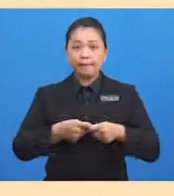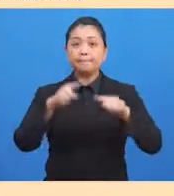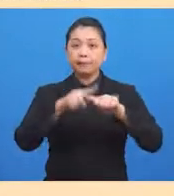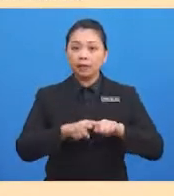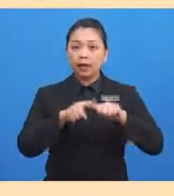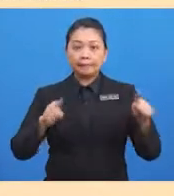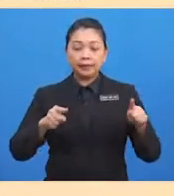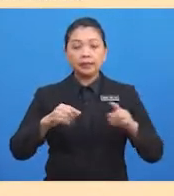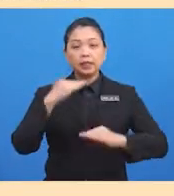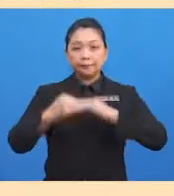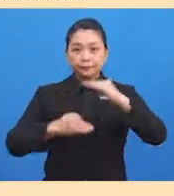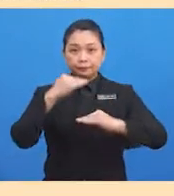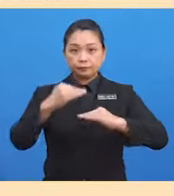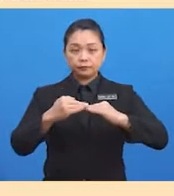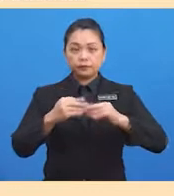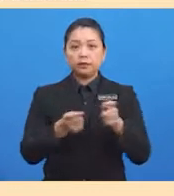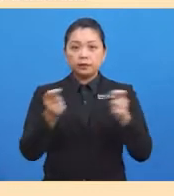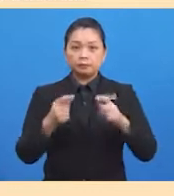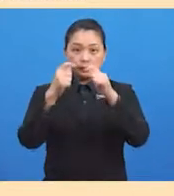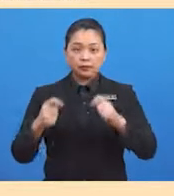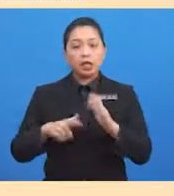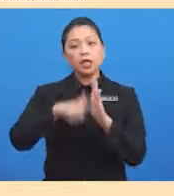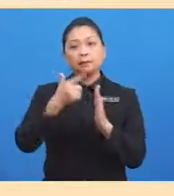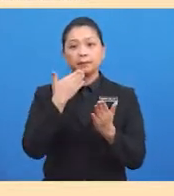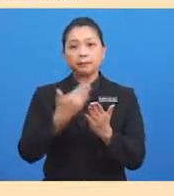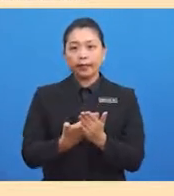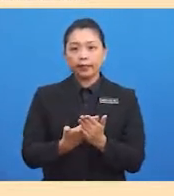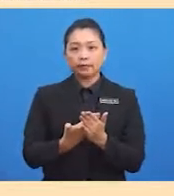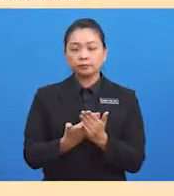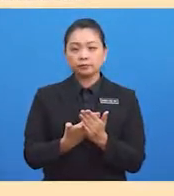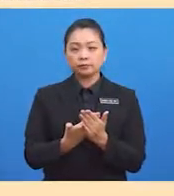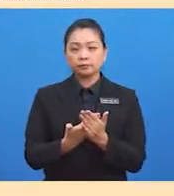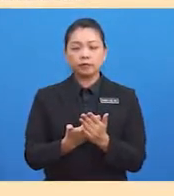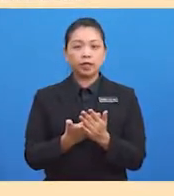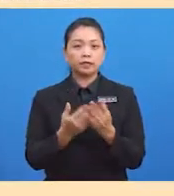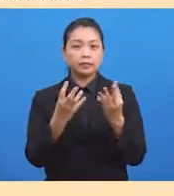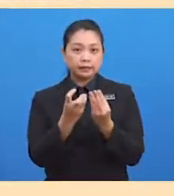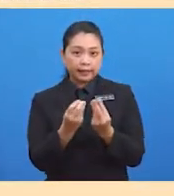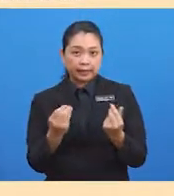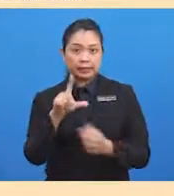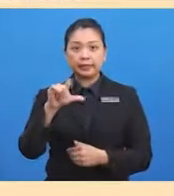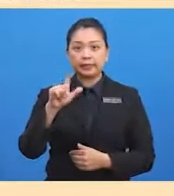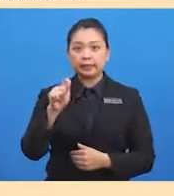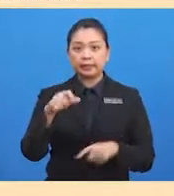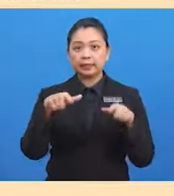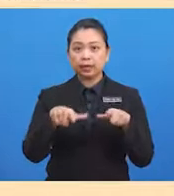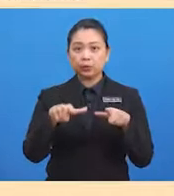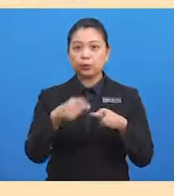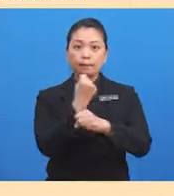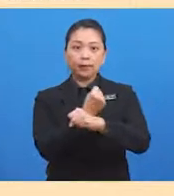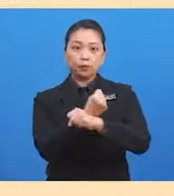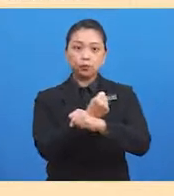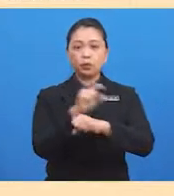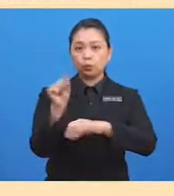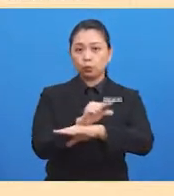tinggal yang lebih baik, batu, tanah liat dan kayu dikunakan. Tempat tinggal manusia Zaman